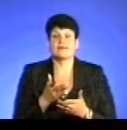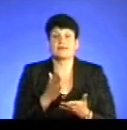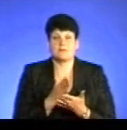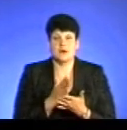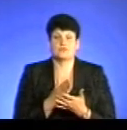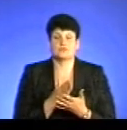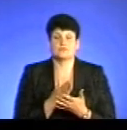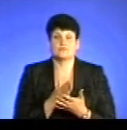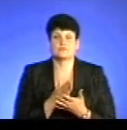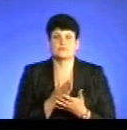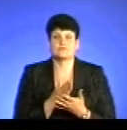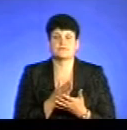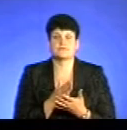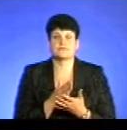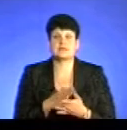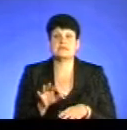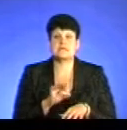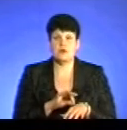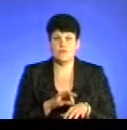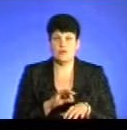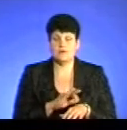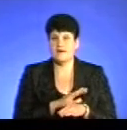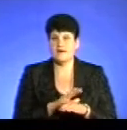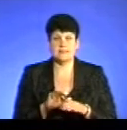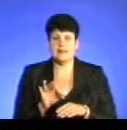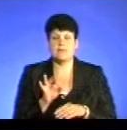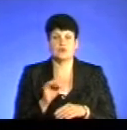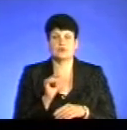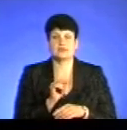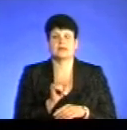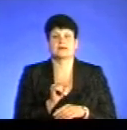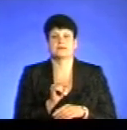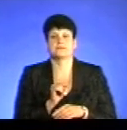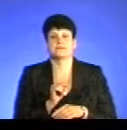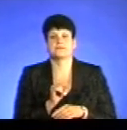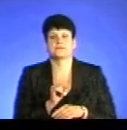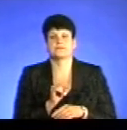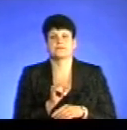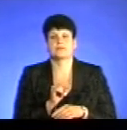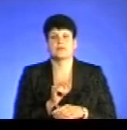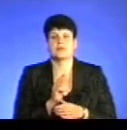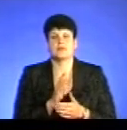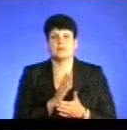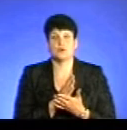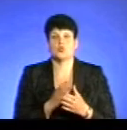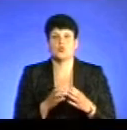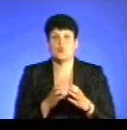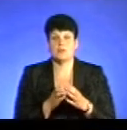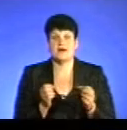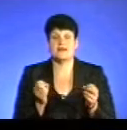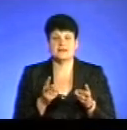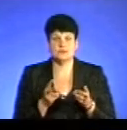захворювання, а не про ті, які знаходяться в групі ризики, які